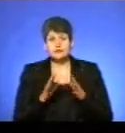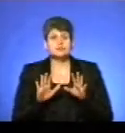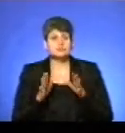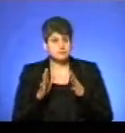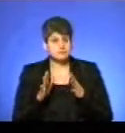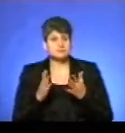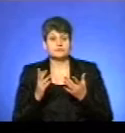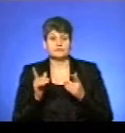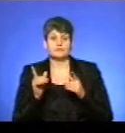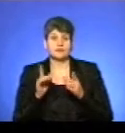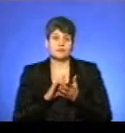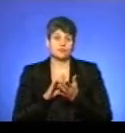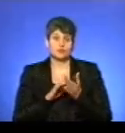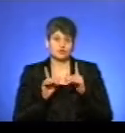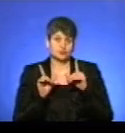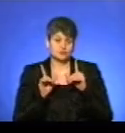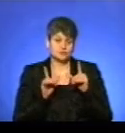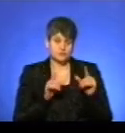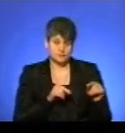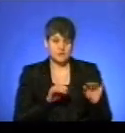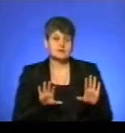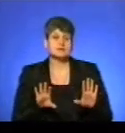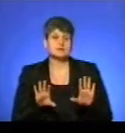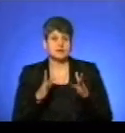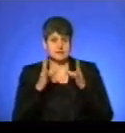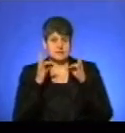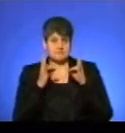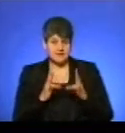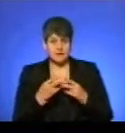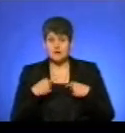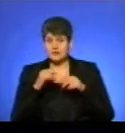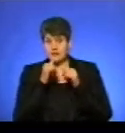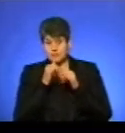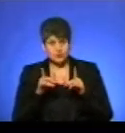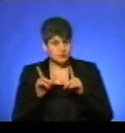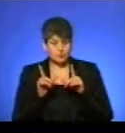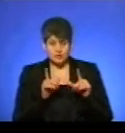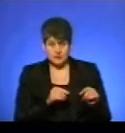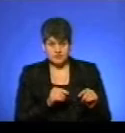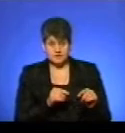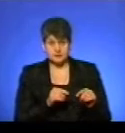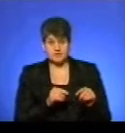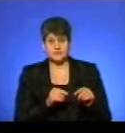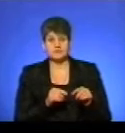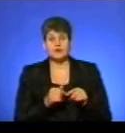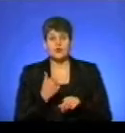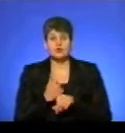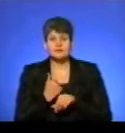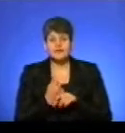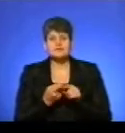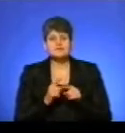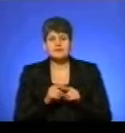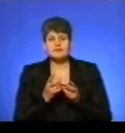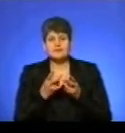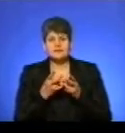наважились і десь по дорозі трапилась біда і ви не можете проїхати, основна така порада – це не треба,